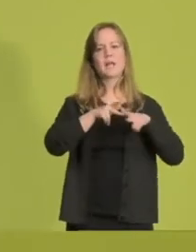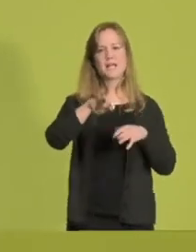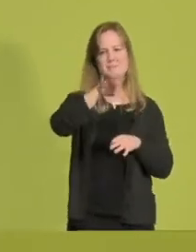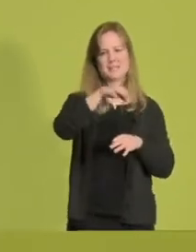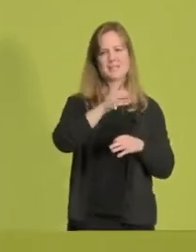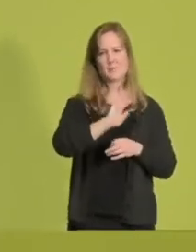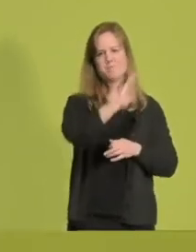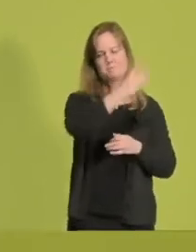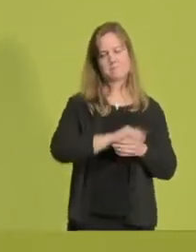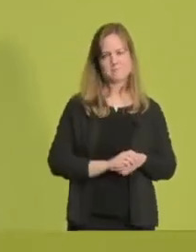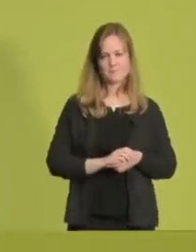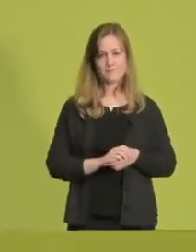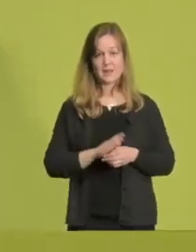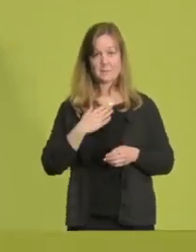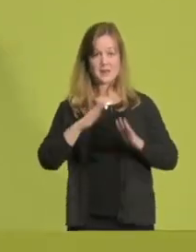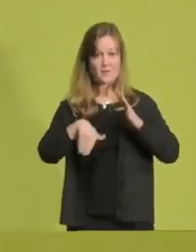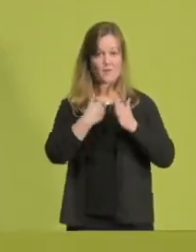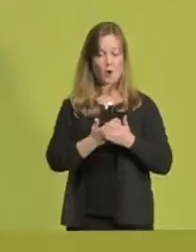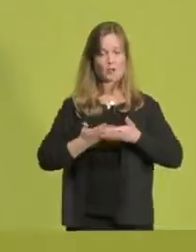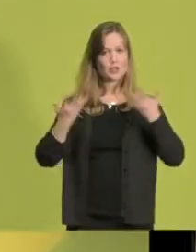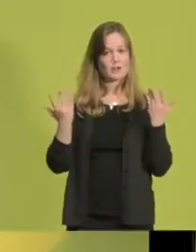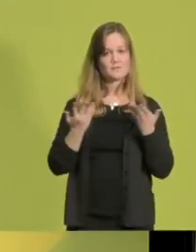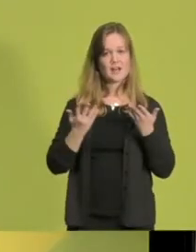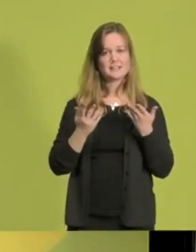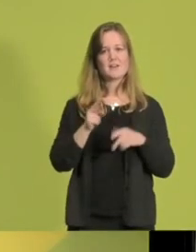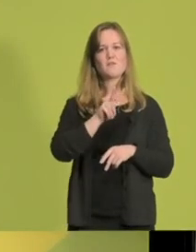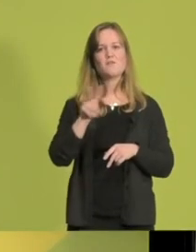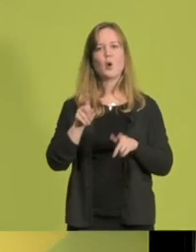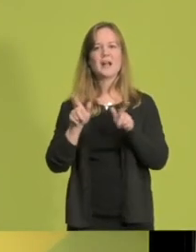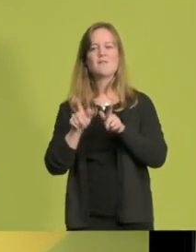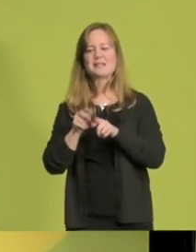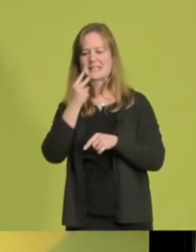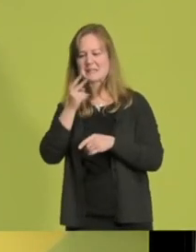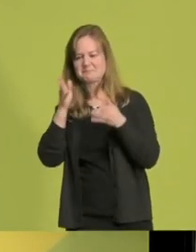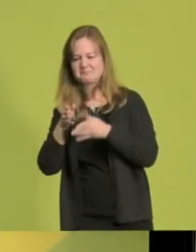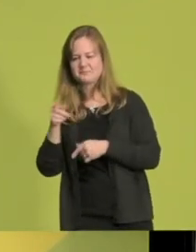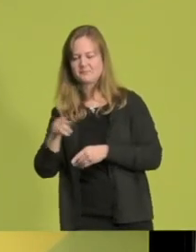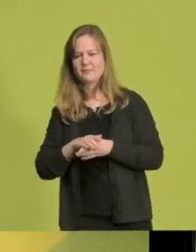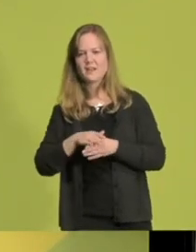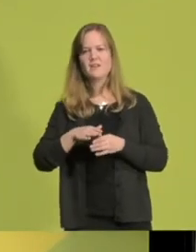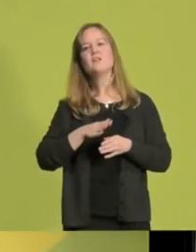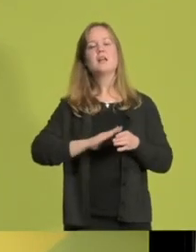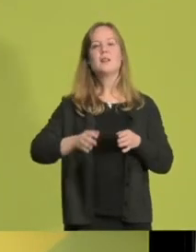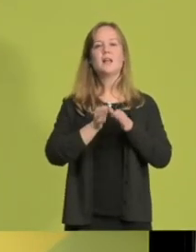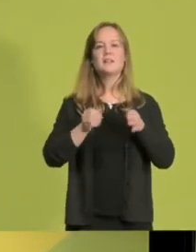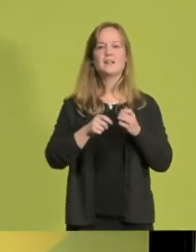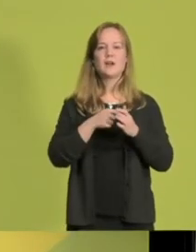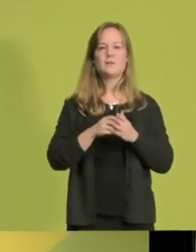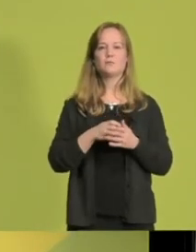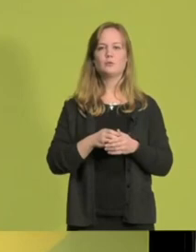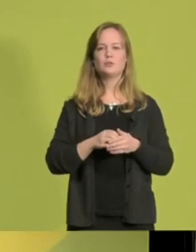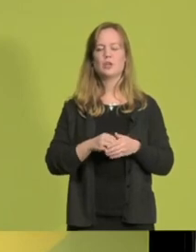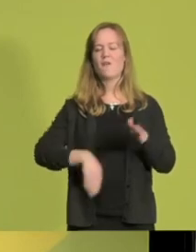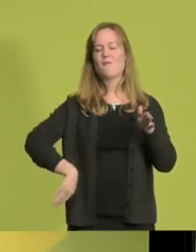Freundinnen und Freunde, mein Vorschlag, wenn man sich Volker Wissing anguckt, ist klar. Wenn wir die Landtagswahl gewinnen, wollen wir mit einem knallgrünen